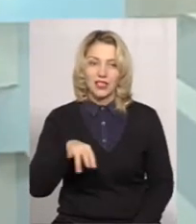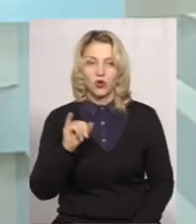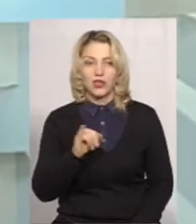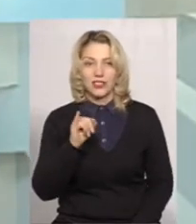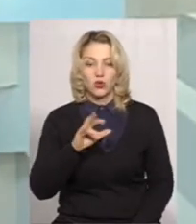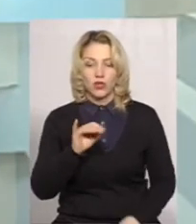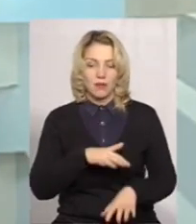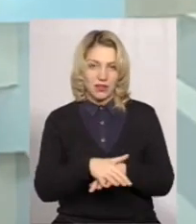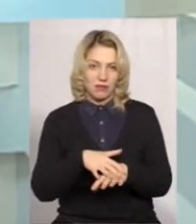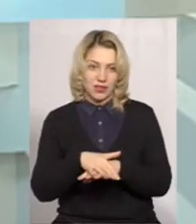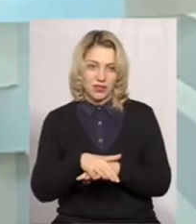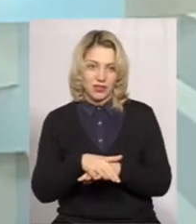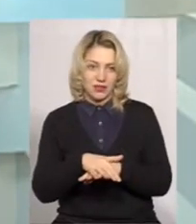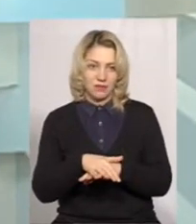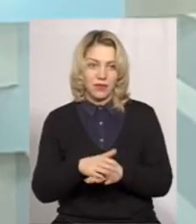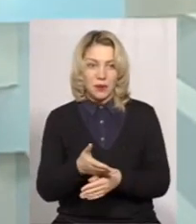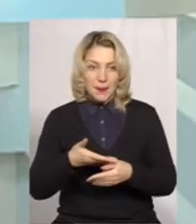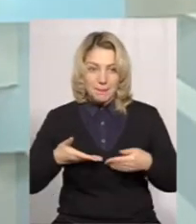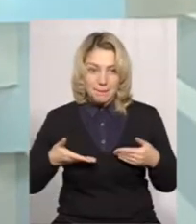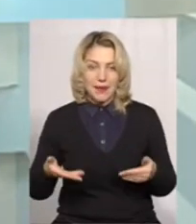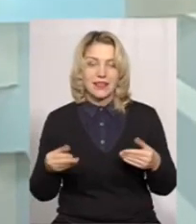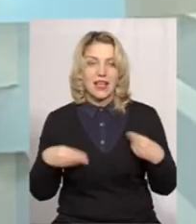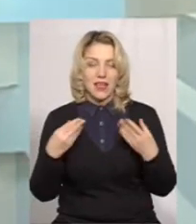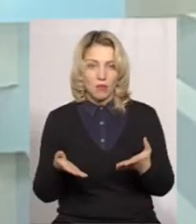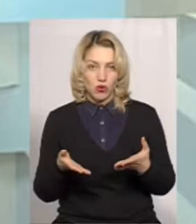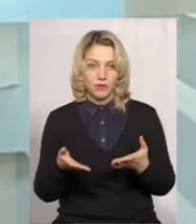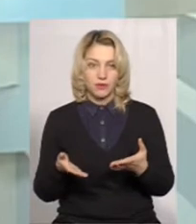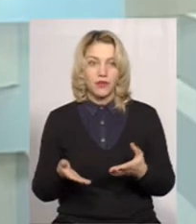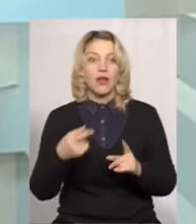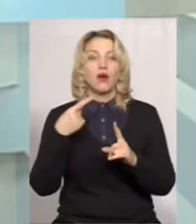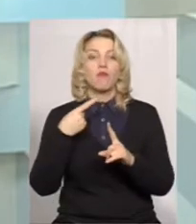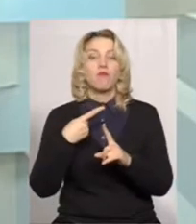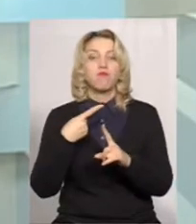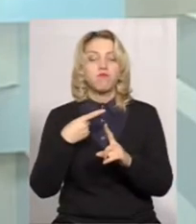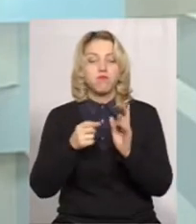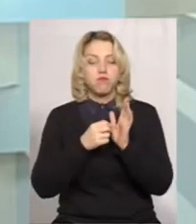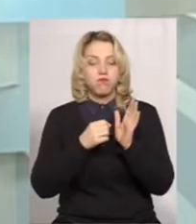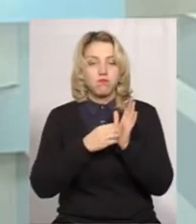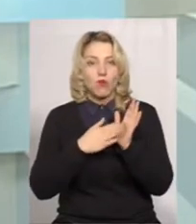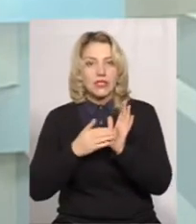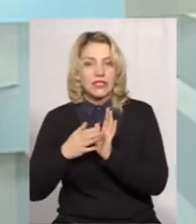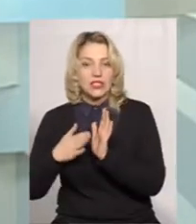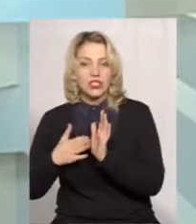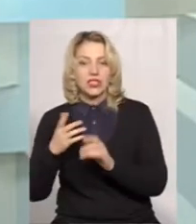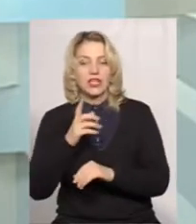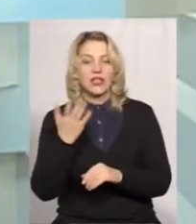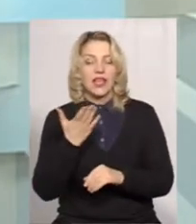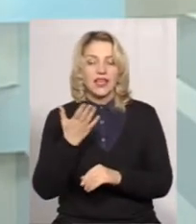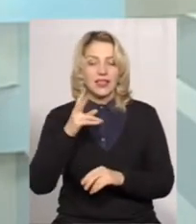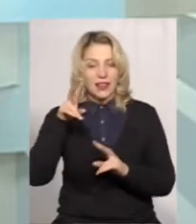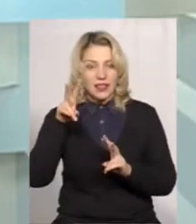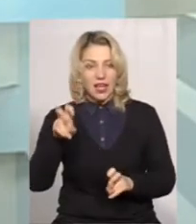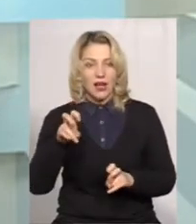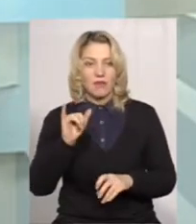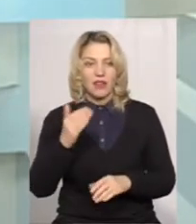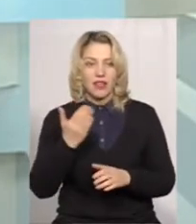історії, математики. Ми даємо позначки, на які теми, на які розділи у